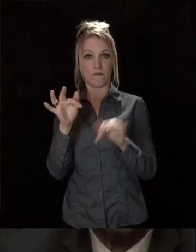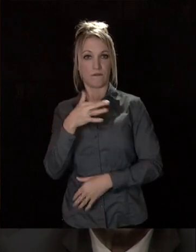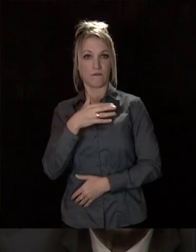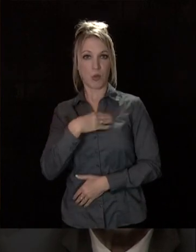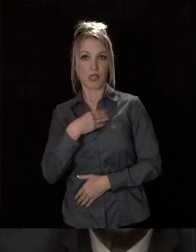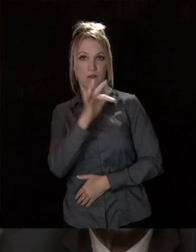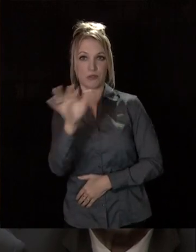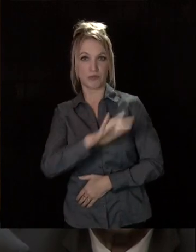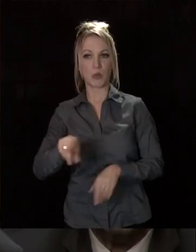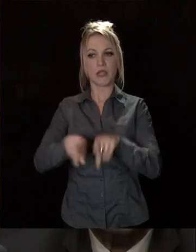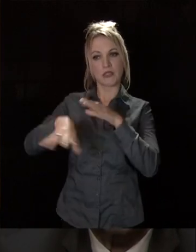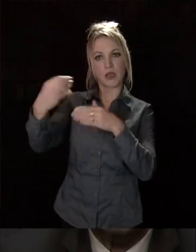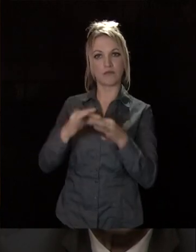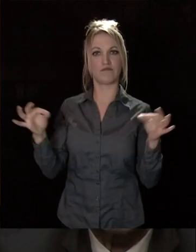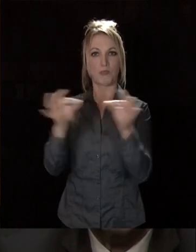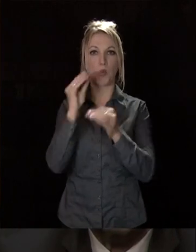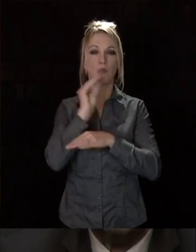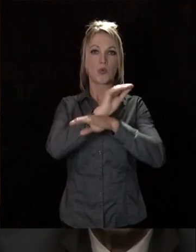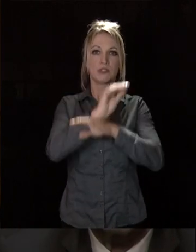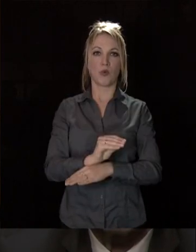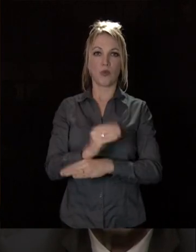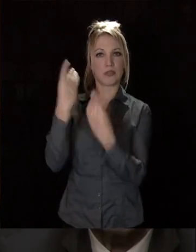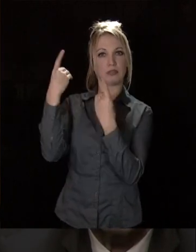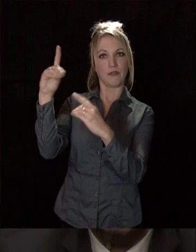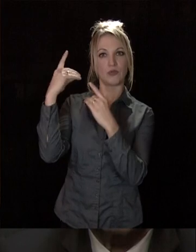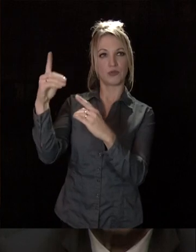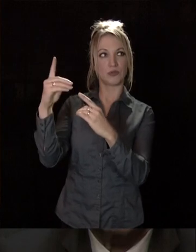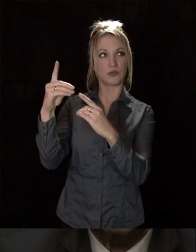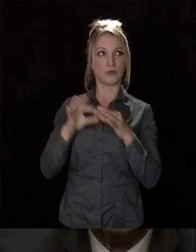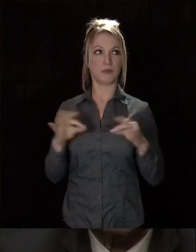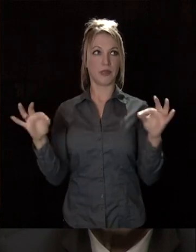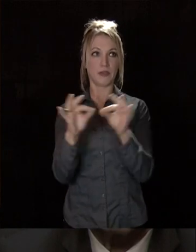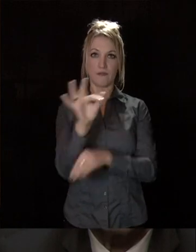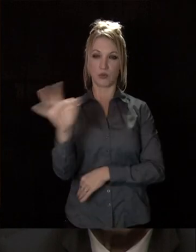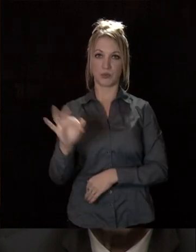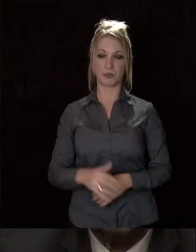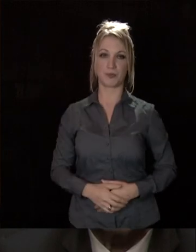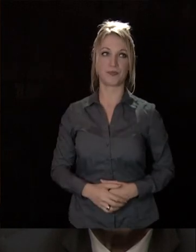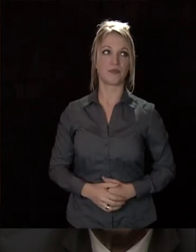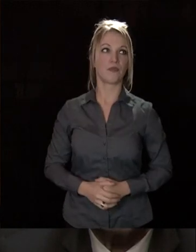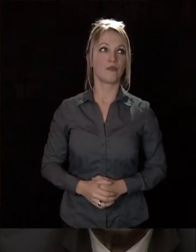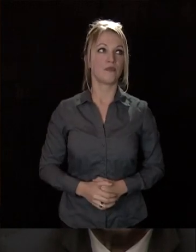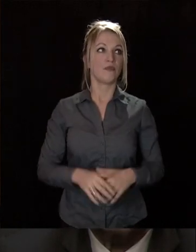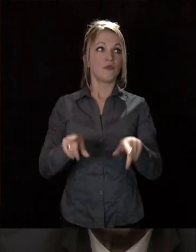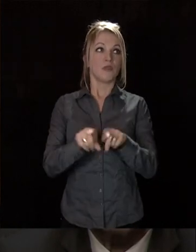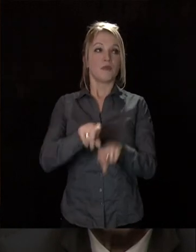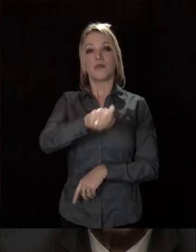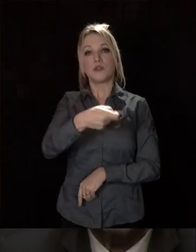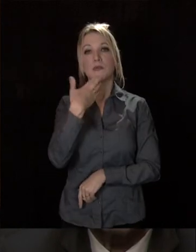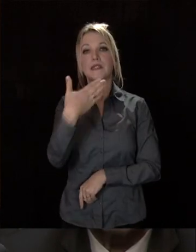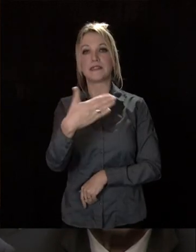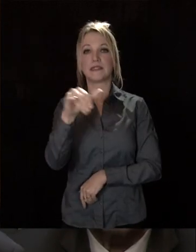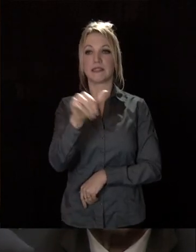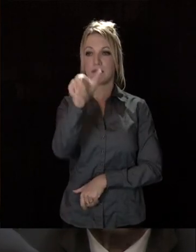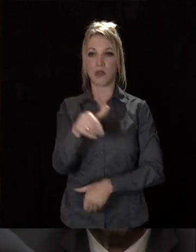théâtres extérieurs pour la protection et la défense de notre pays et de nos concitoyens. J'associe à ces remerciements